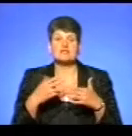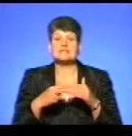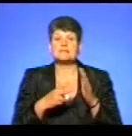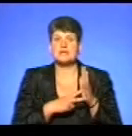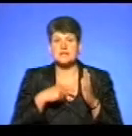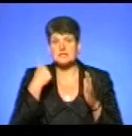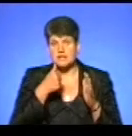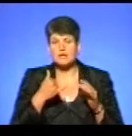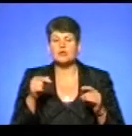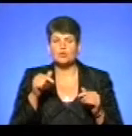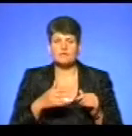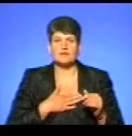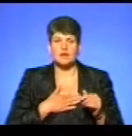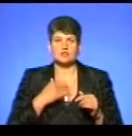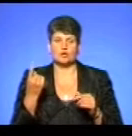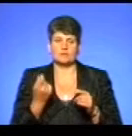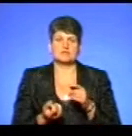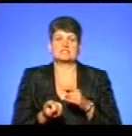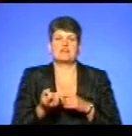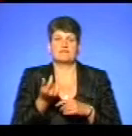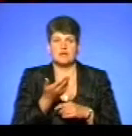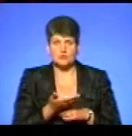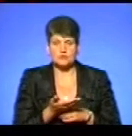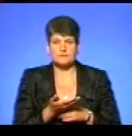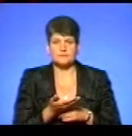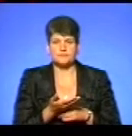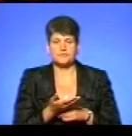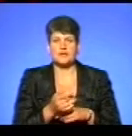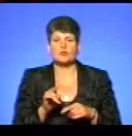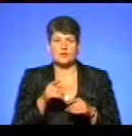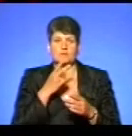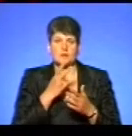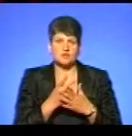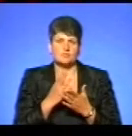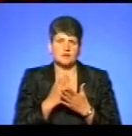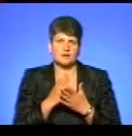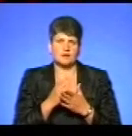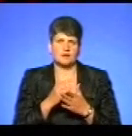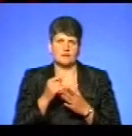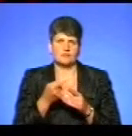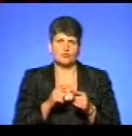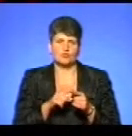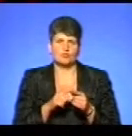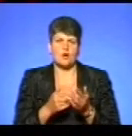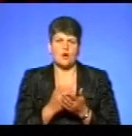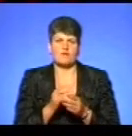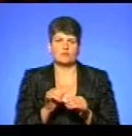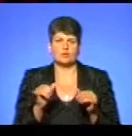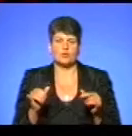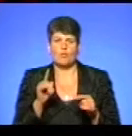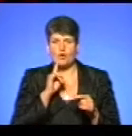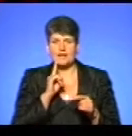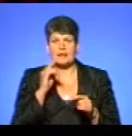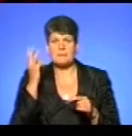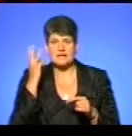і тоді вже в нашій області з'явилося джерело зараження. І в тому, бачимо, є якась логіка в географії поширення. Адже, доки Хмельницька